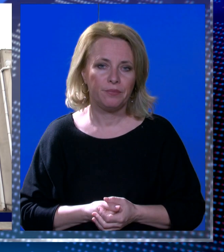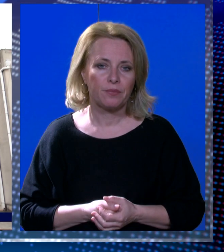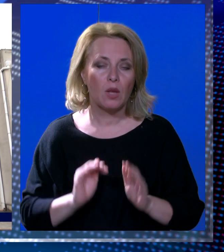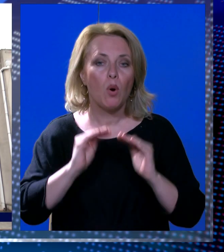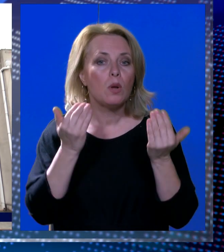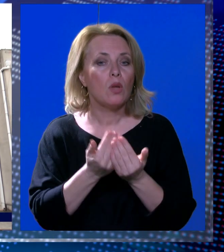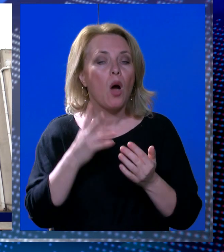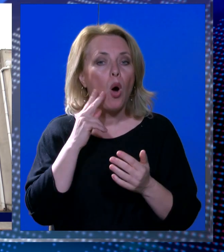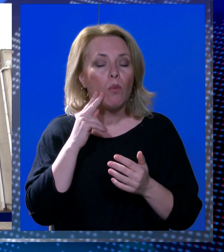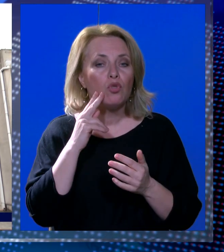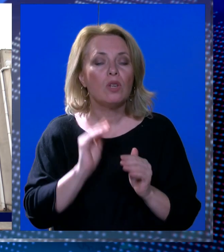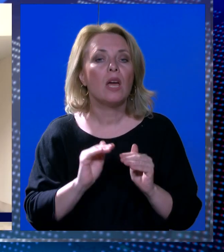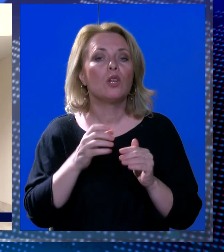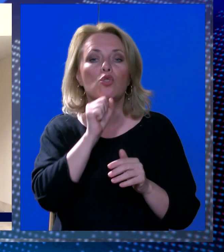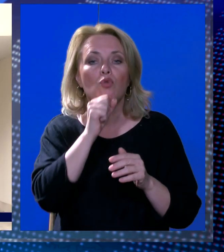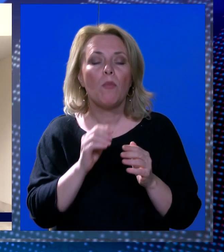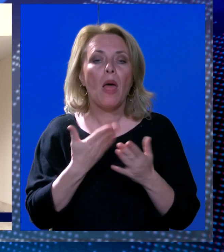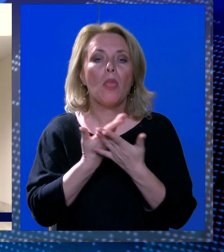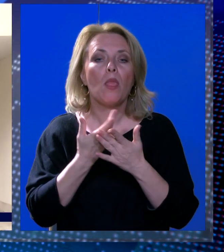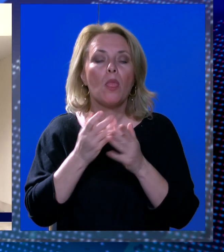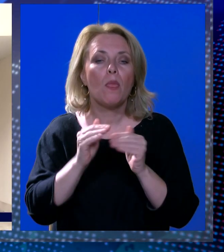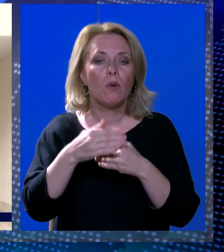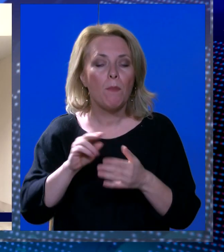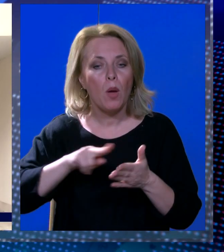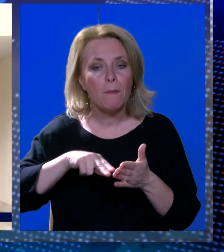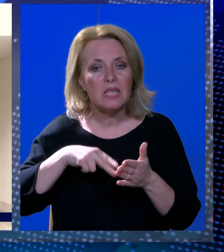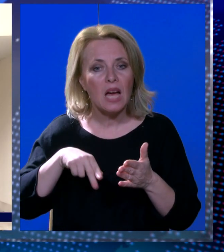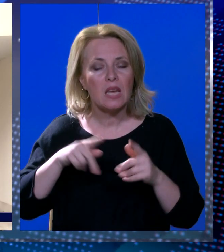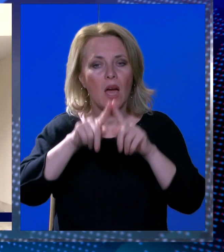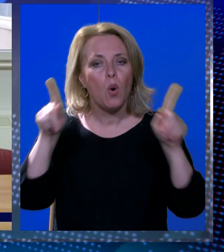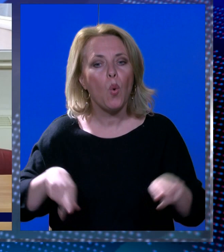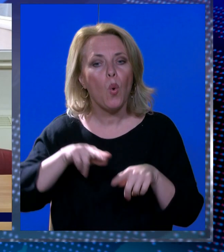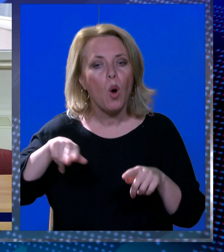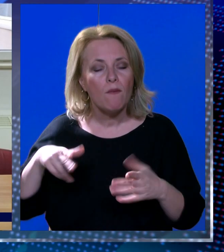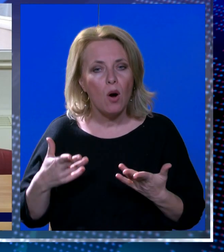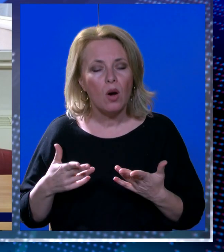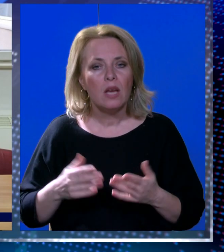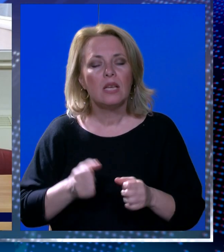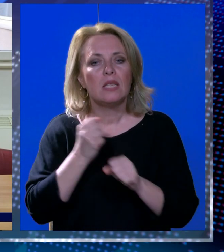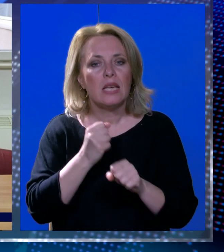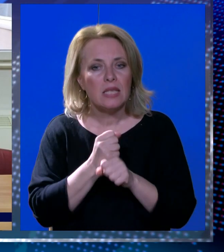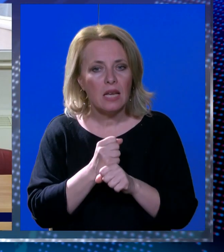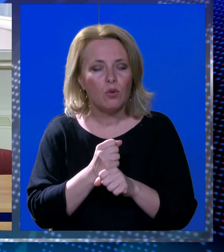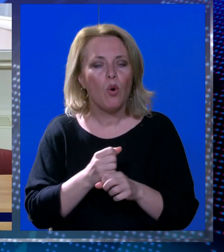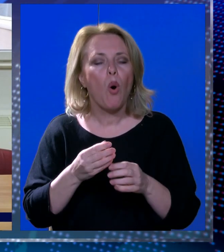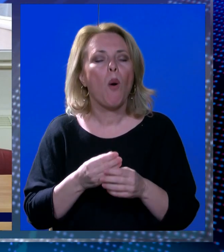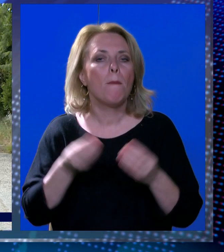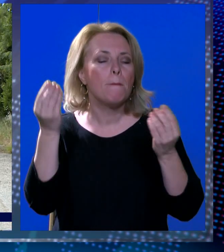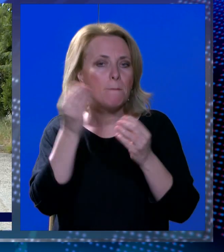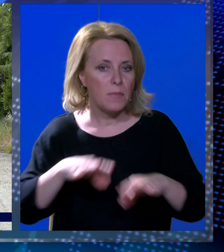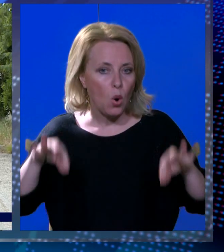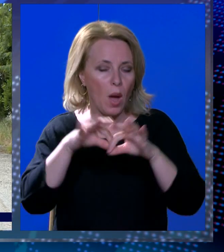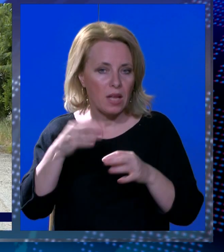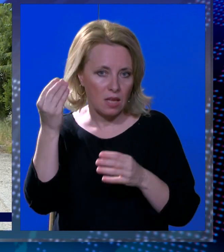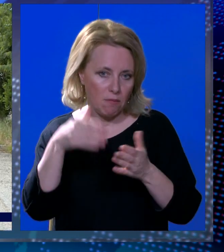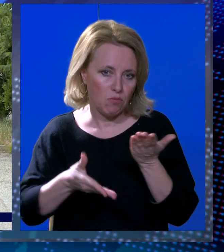U prostorijama općine Župa Dubrovačka potpisan je ugovor stvrtkom 3LHD za izradu projektne dokumentacije za budući vrtić koji će